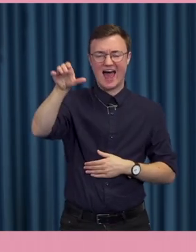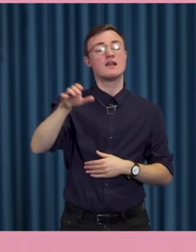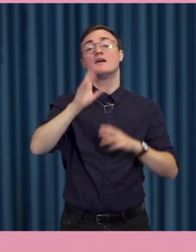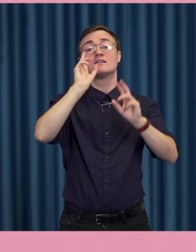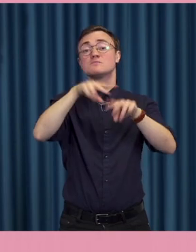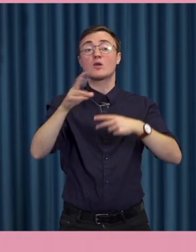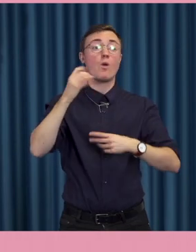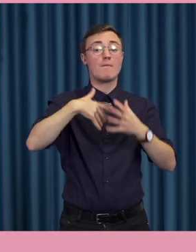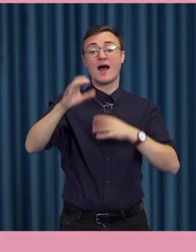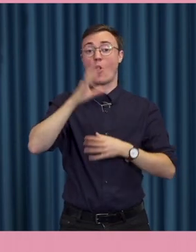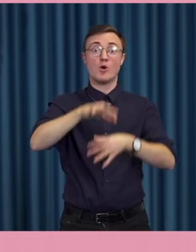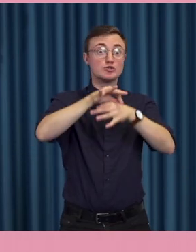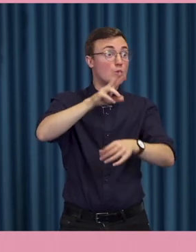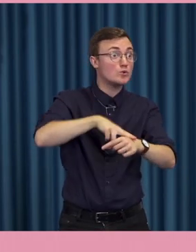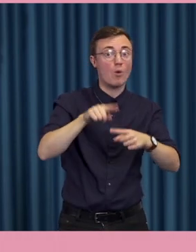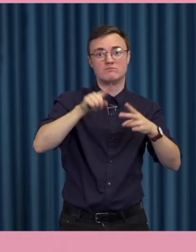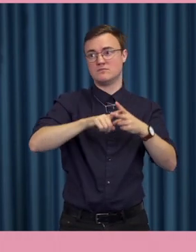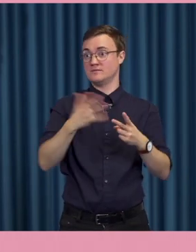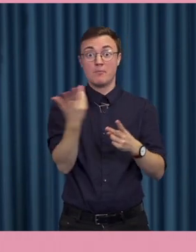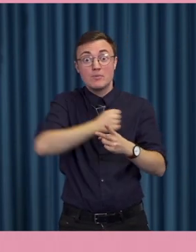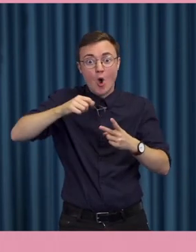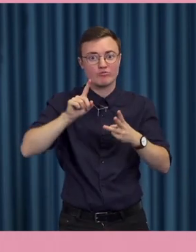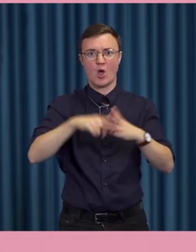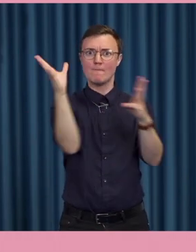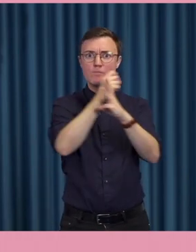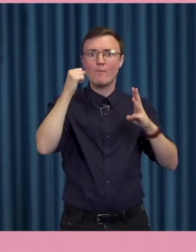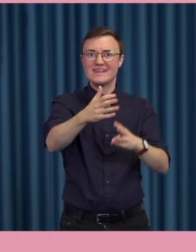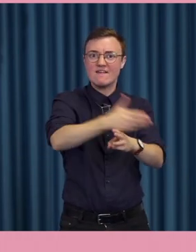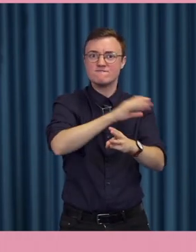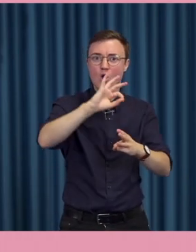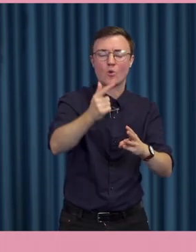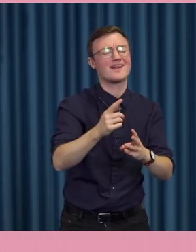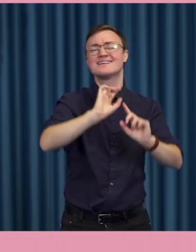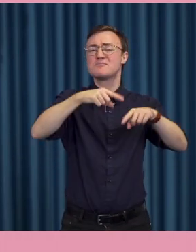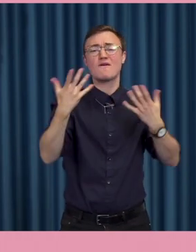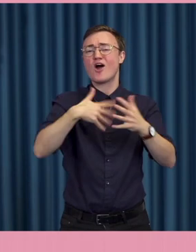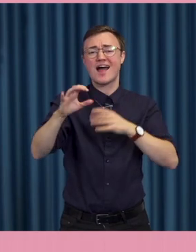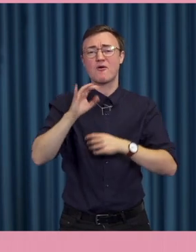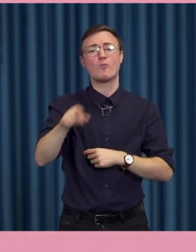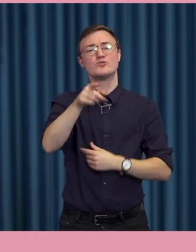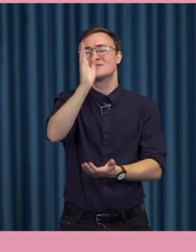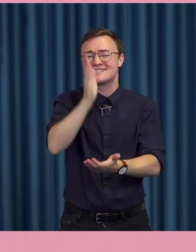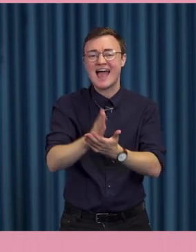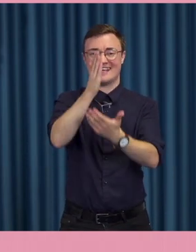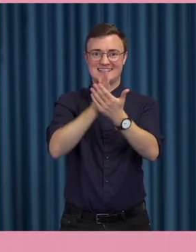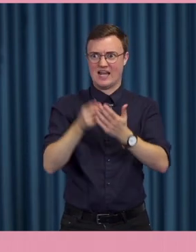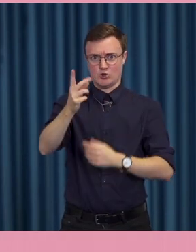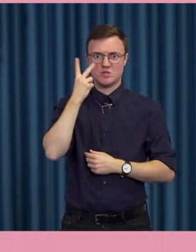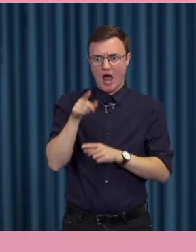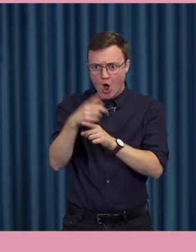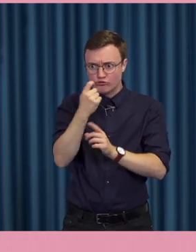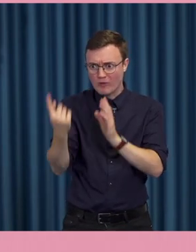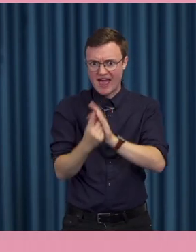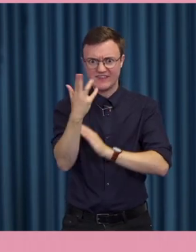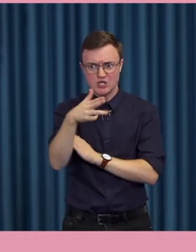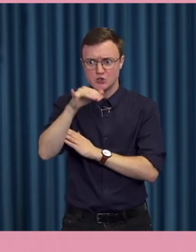sjukdomsfall, brottsstatistik, bombningar i förorten. Oavsett vad det handlar om så kommer du dela den här vidare. För du ser ju att i juni hände någonting